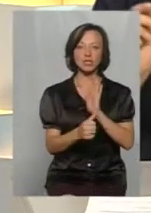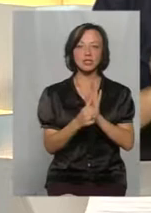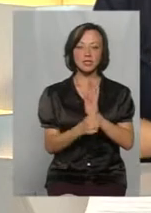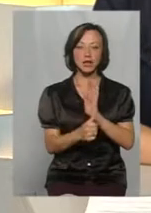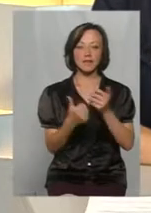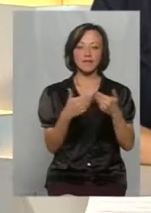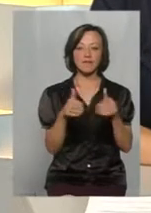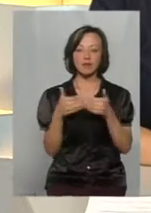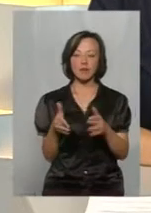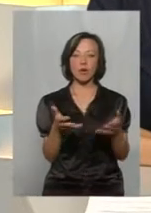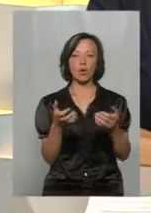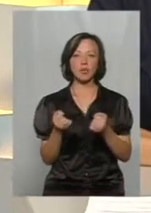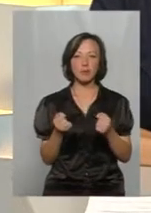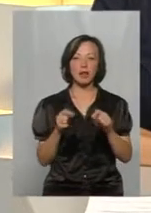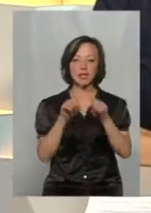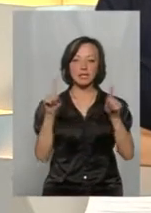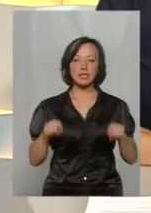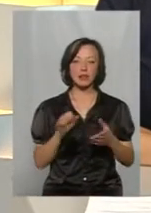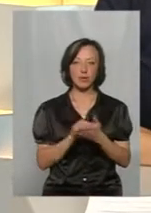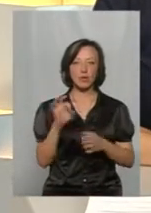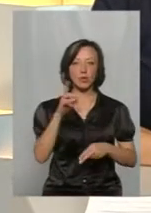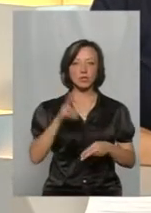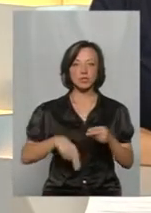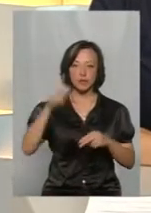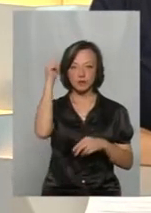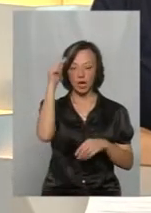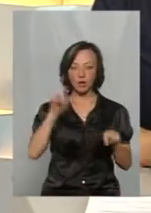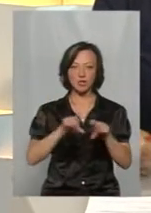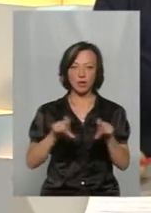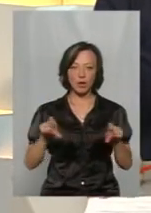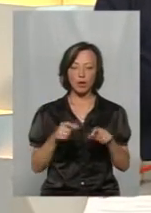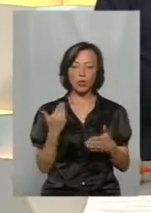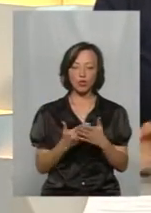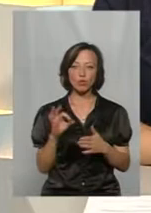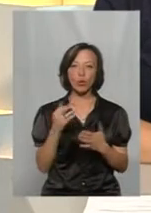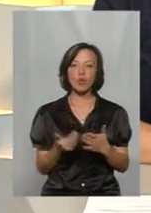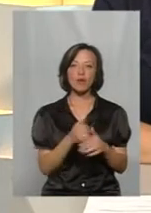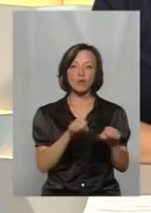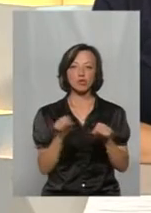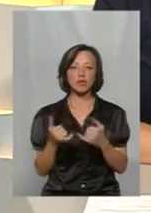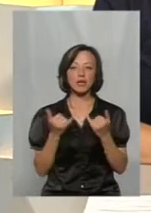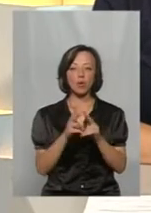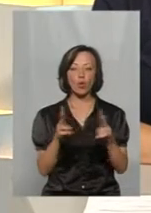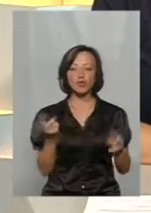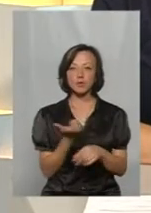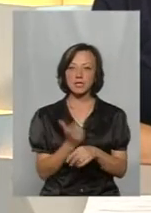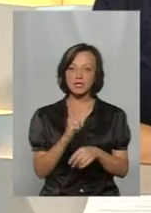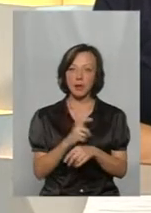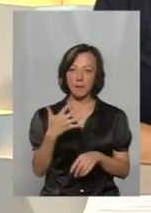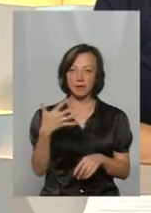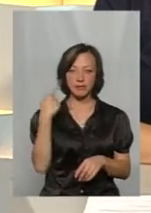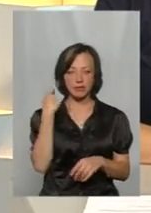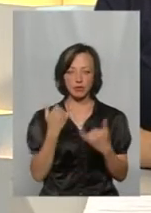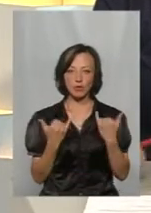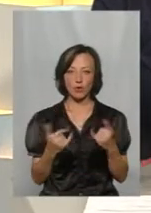випускників отримали сертифікати про закінчення навчального закладу. Отож, про нові можливості для тих, кому за 50,